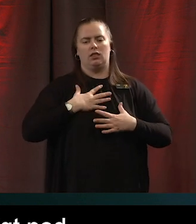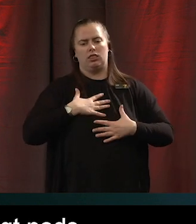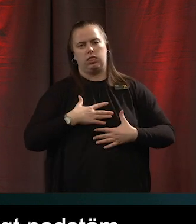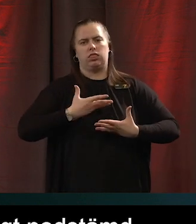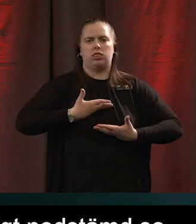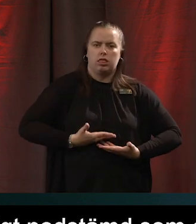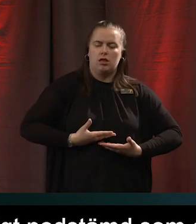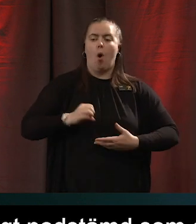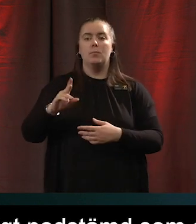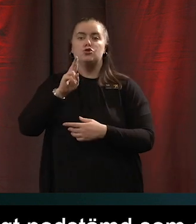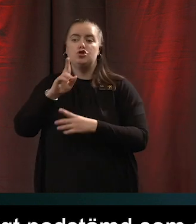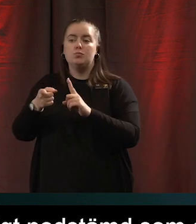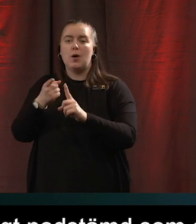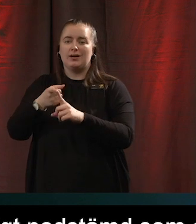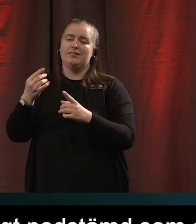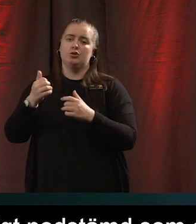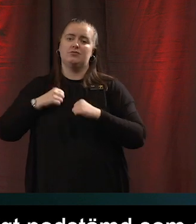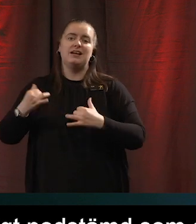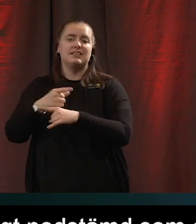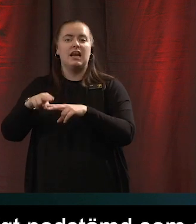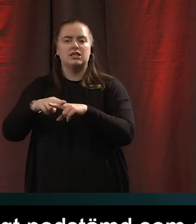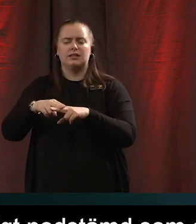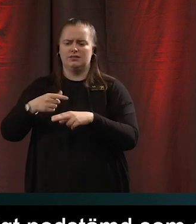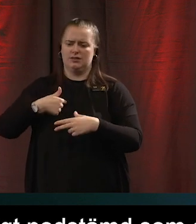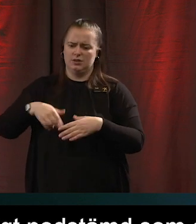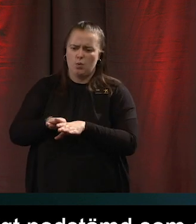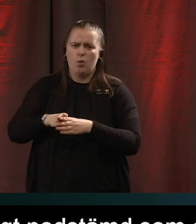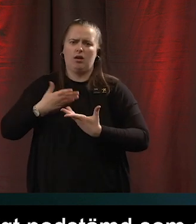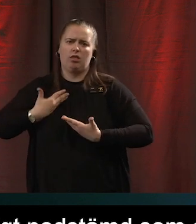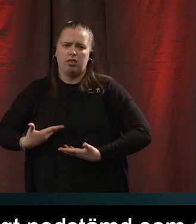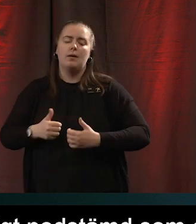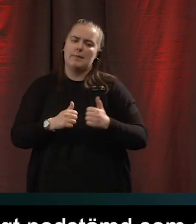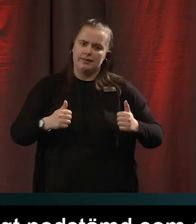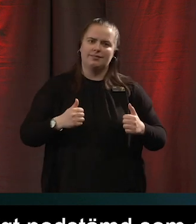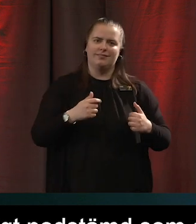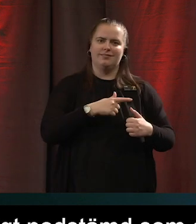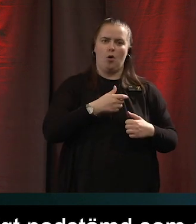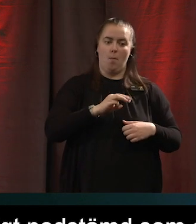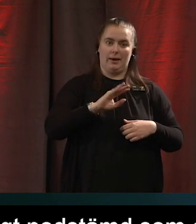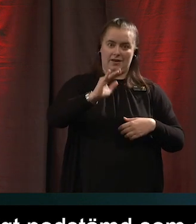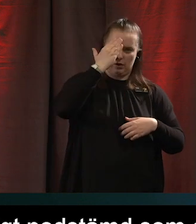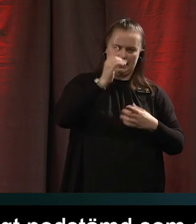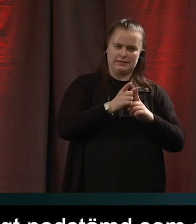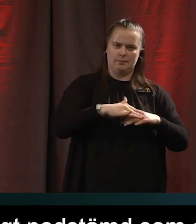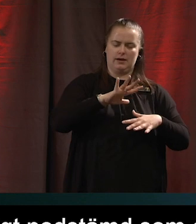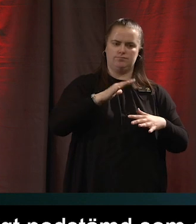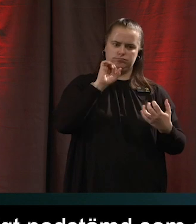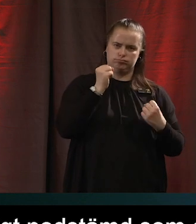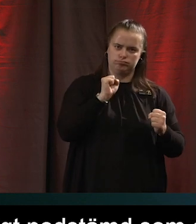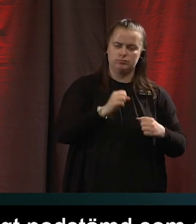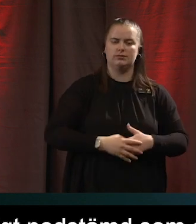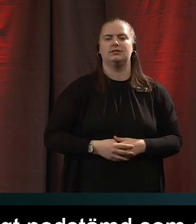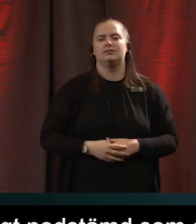nybörjarenvändare som känner sig dålig tyvärr. Men man kan bli långvarigt förbaskad helt enkelt. Och på tal om vrede så